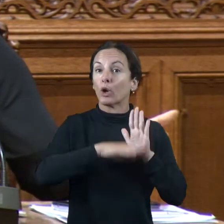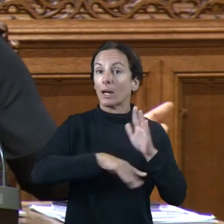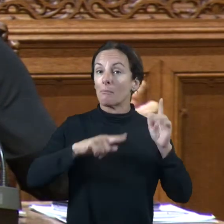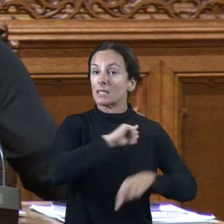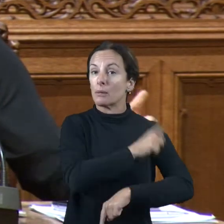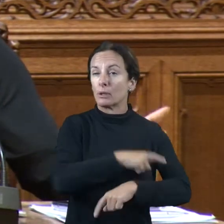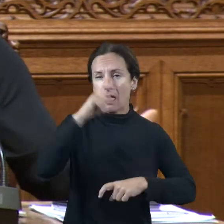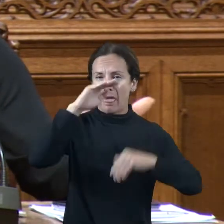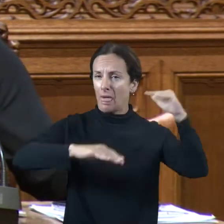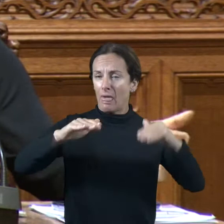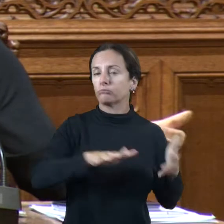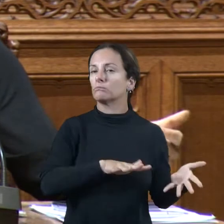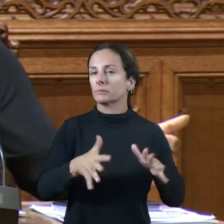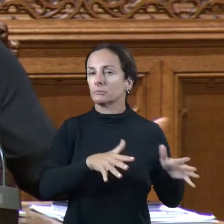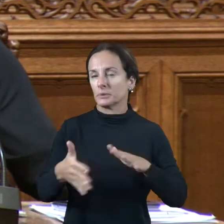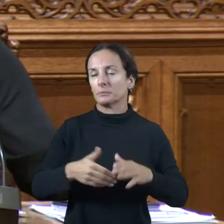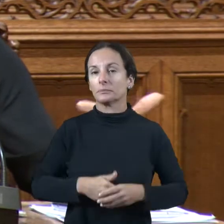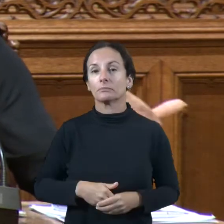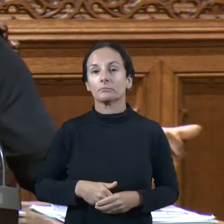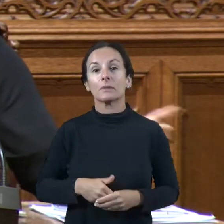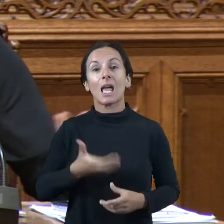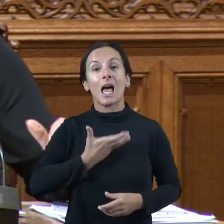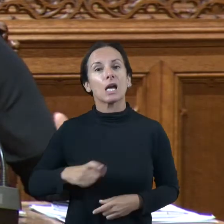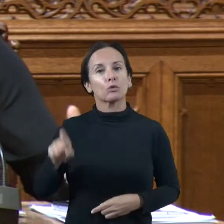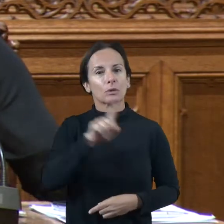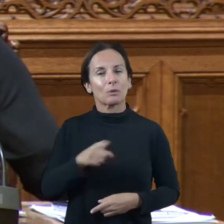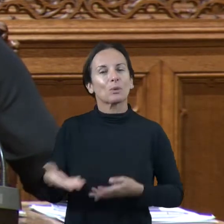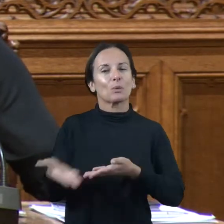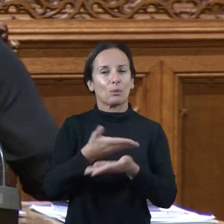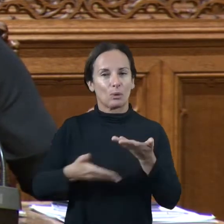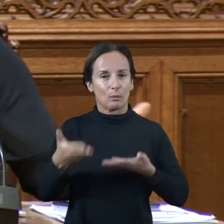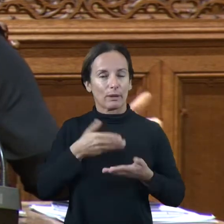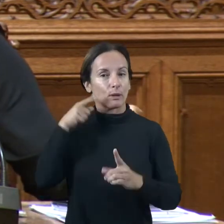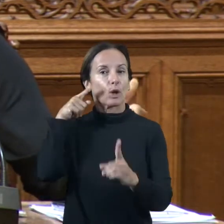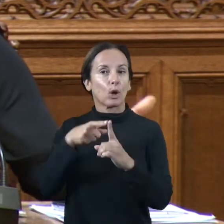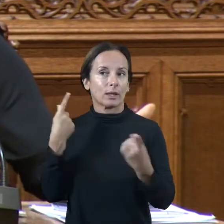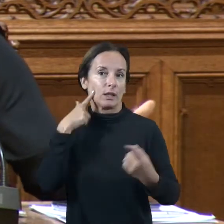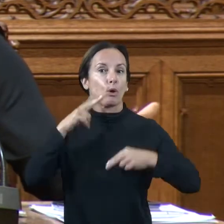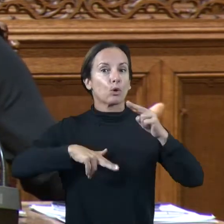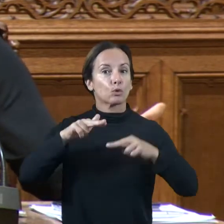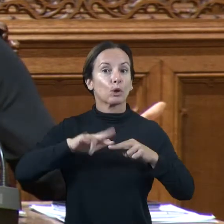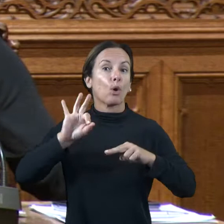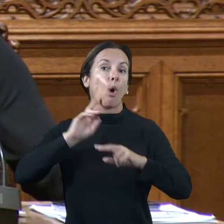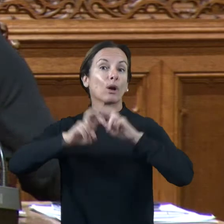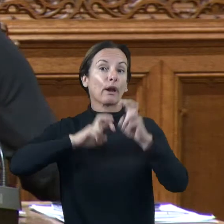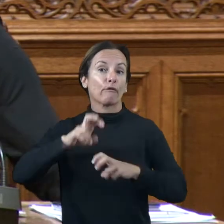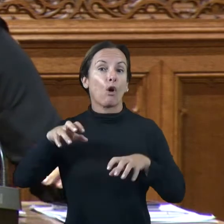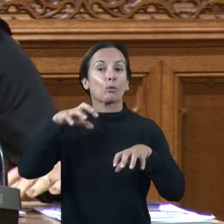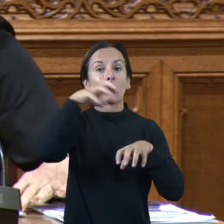edats evolutives. També, amb la cooperació amb els ajuntaments per construir o millorar ses instal·lacions esportives.